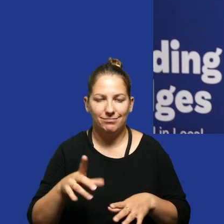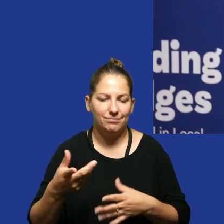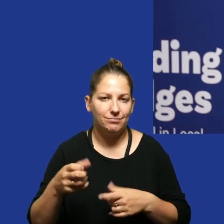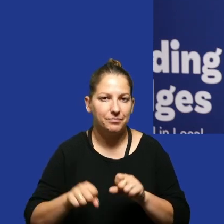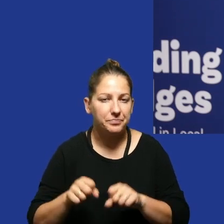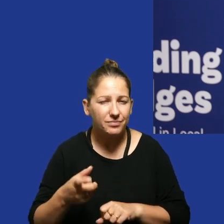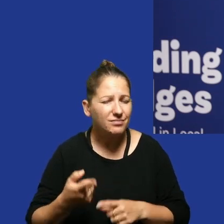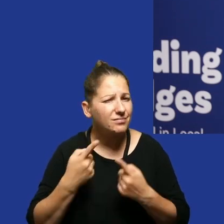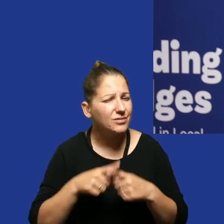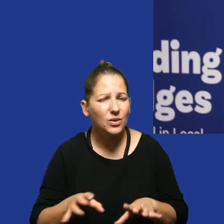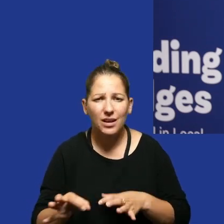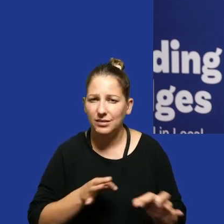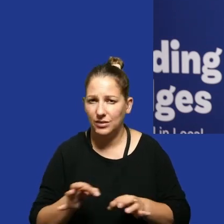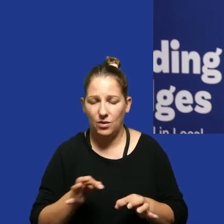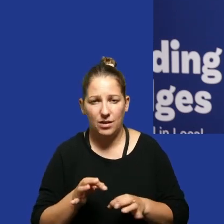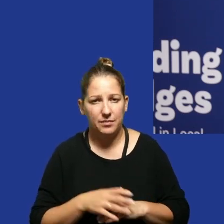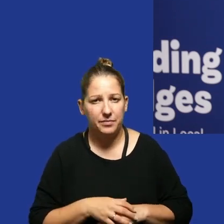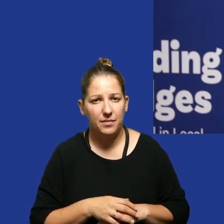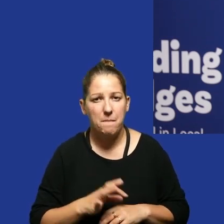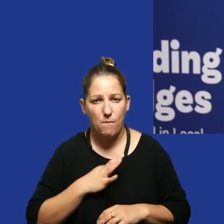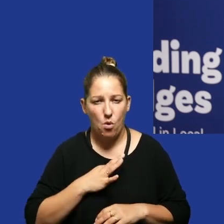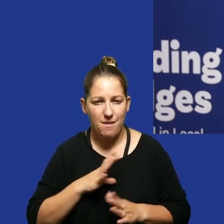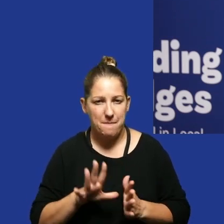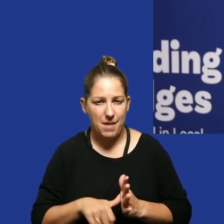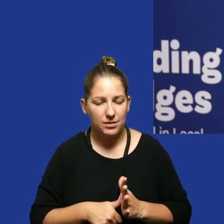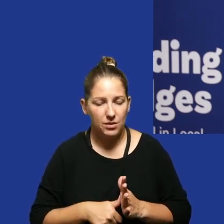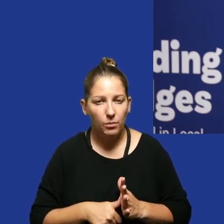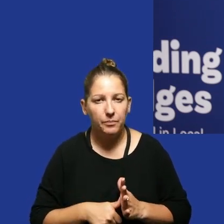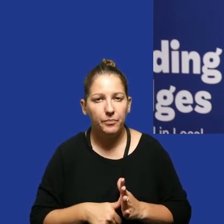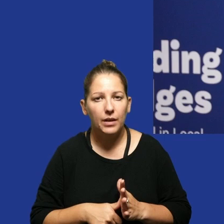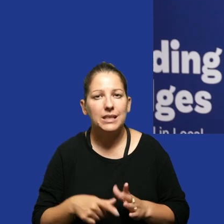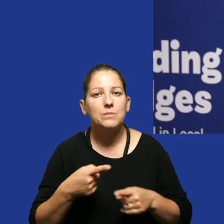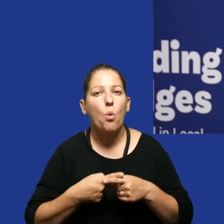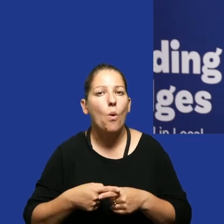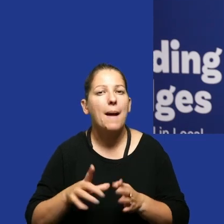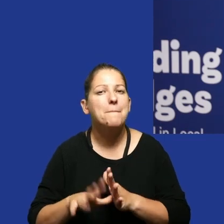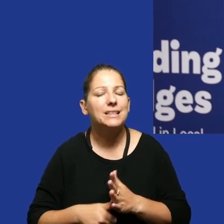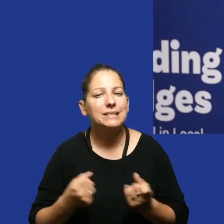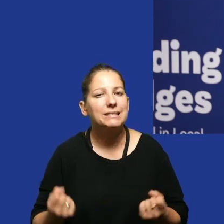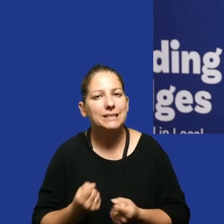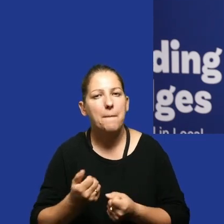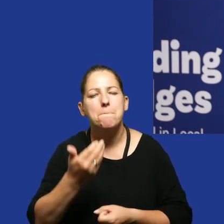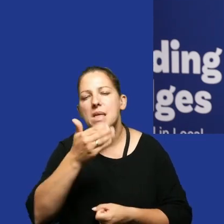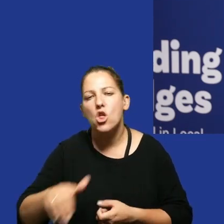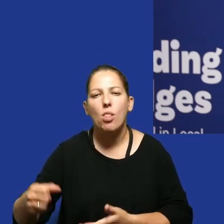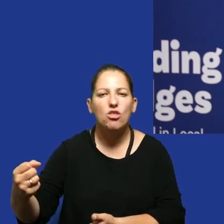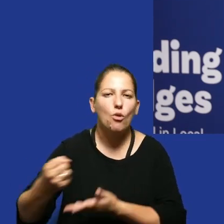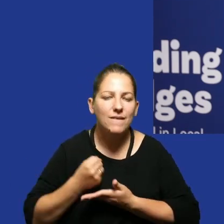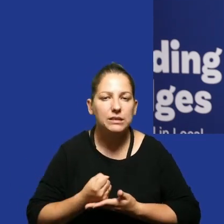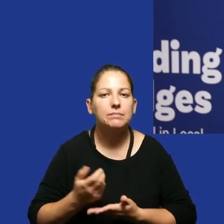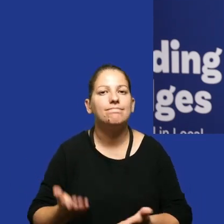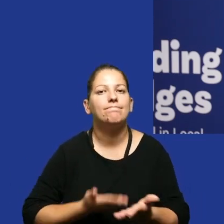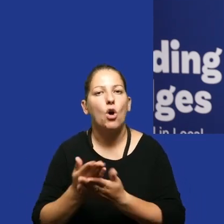Taka króciutka historia z mojego miasta. Spółka miejska stara się o miliony dofinansowania. Składa